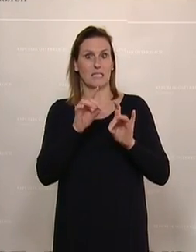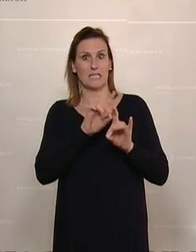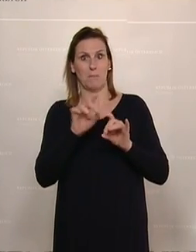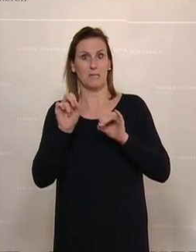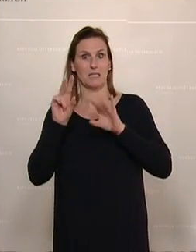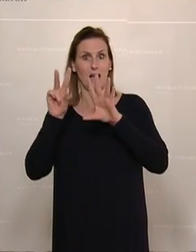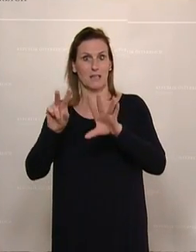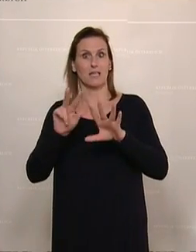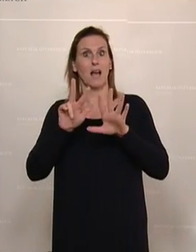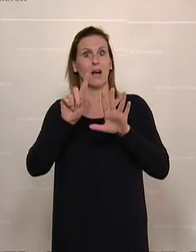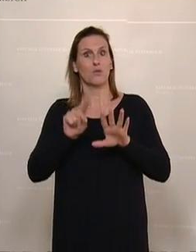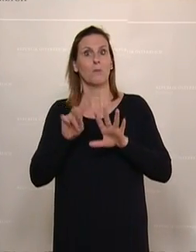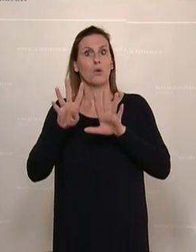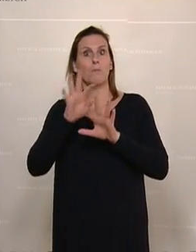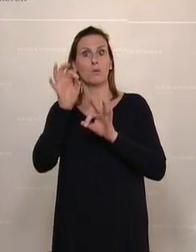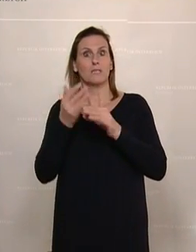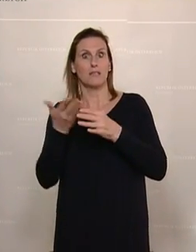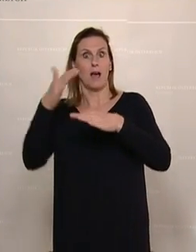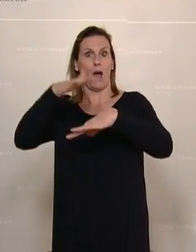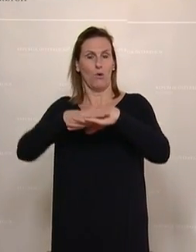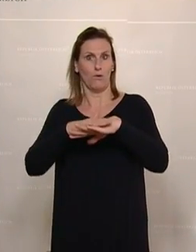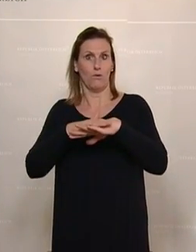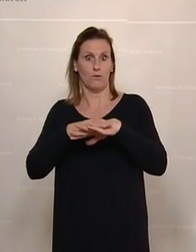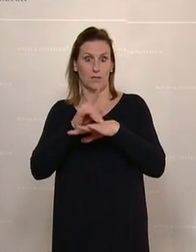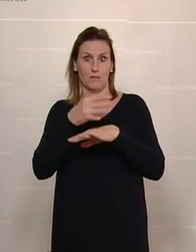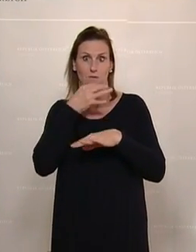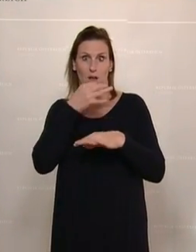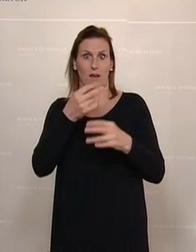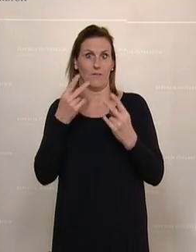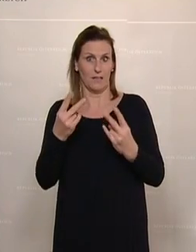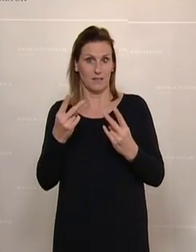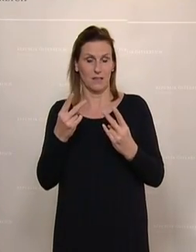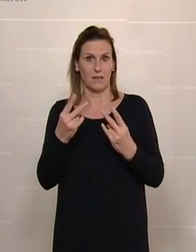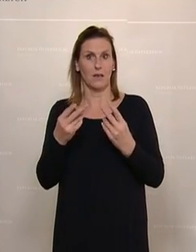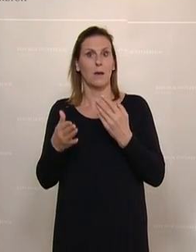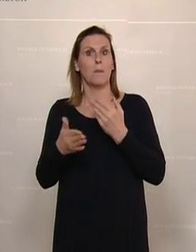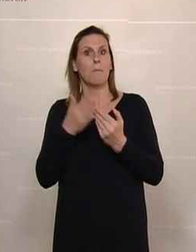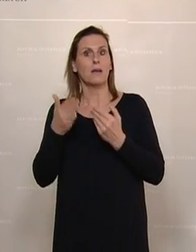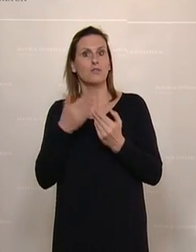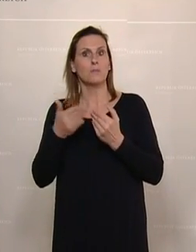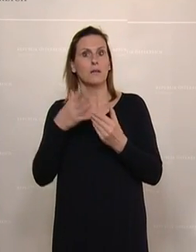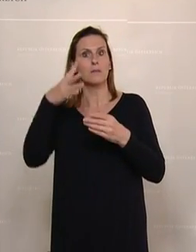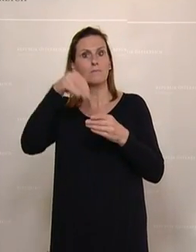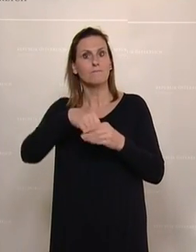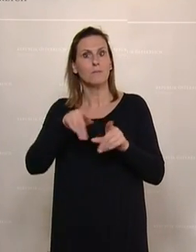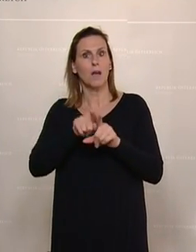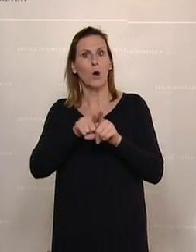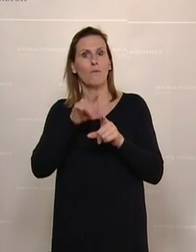um 8,9 Prozent. Eine wichtige Frage. Angesprochen zum Beispiel ist auch die